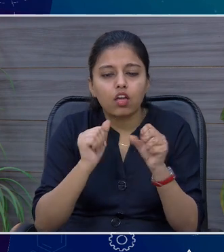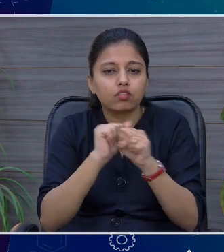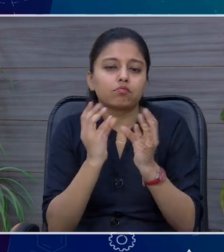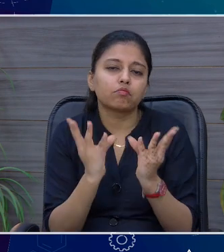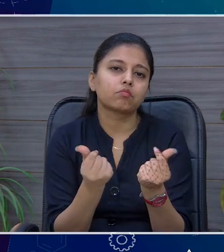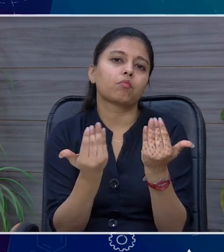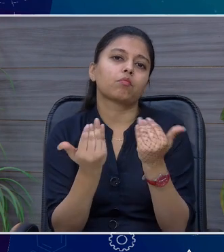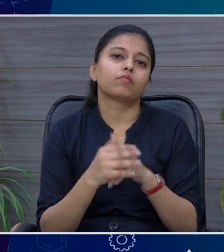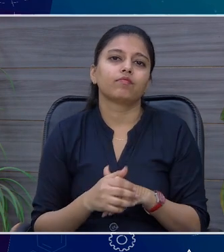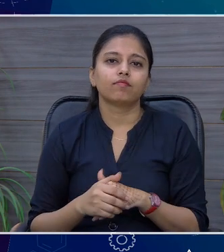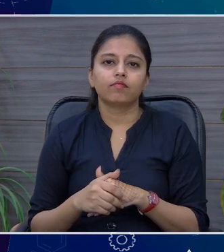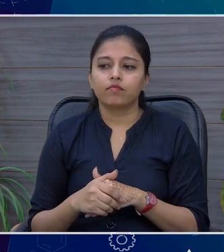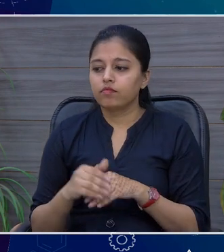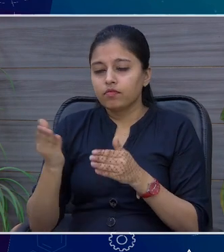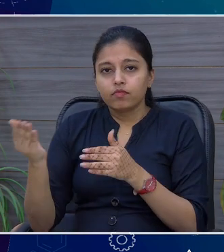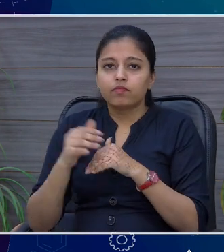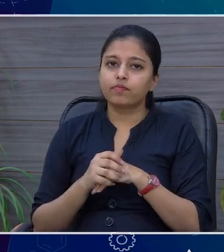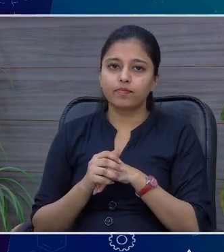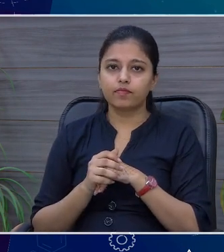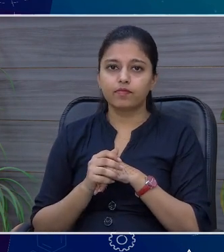शुरू कर देंगे चलिए शुभांग जी आपकी बारी